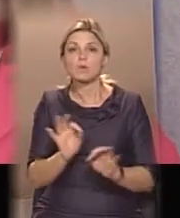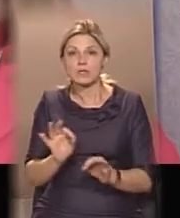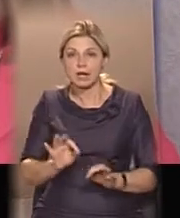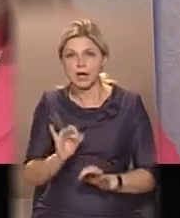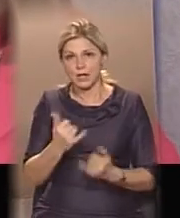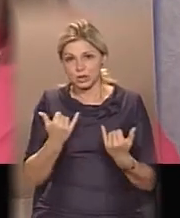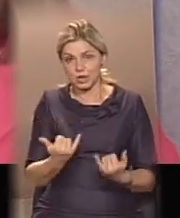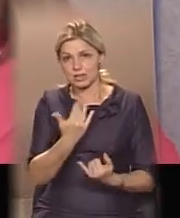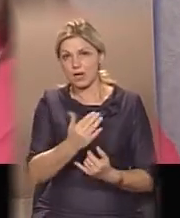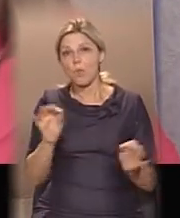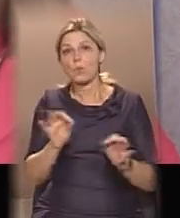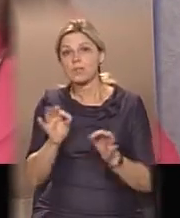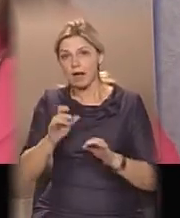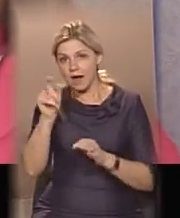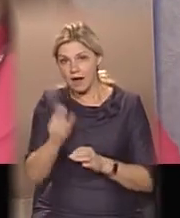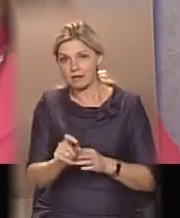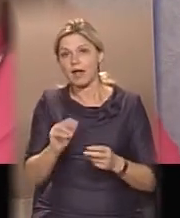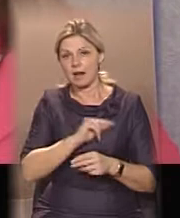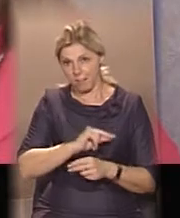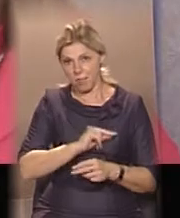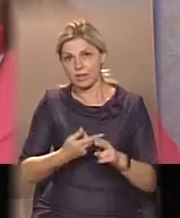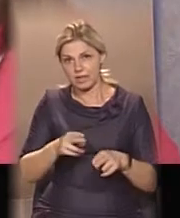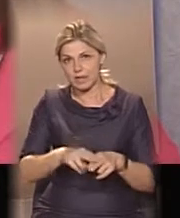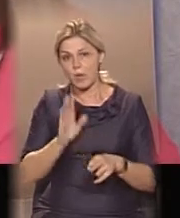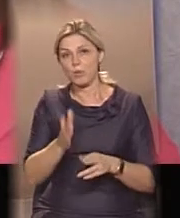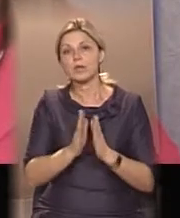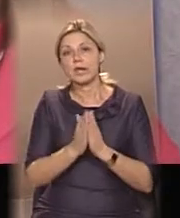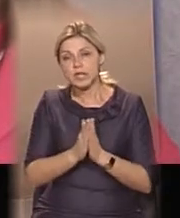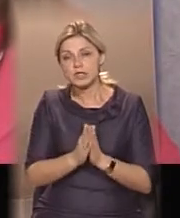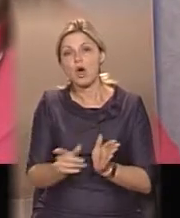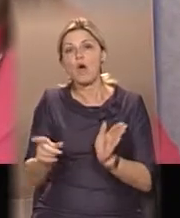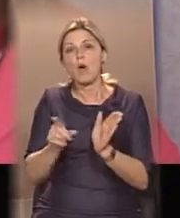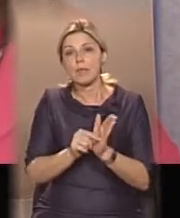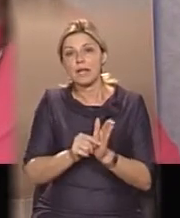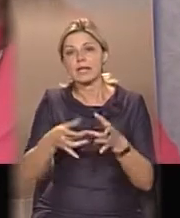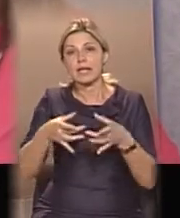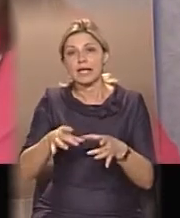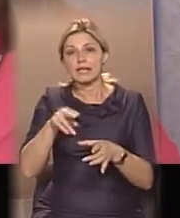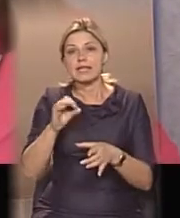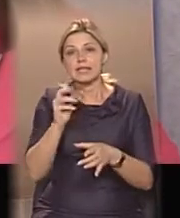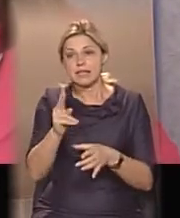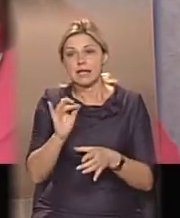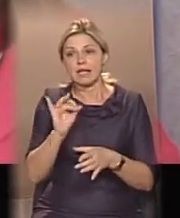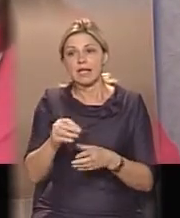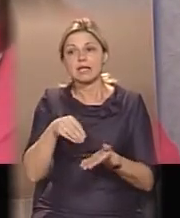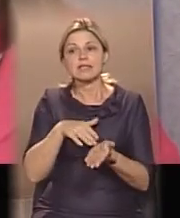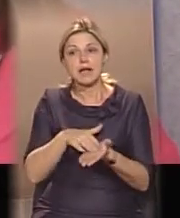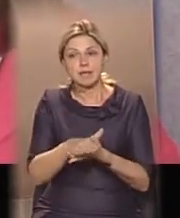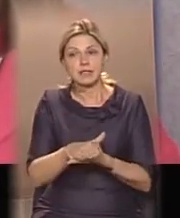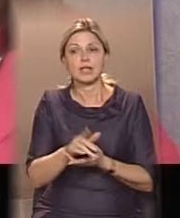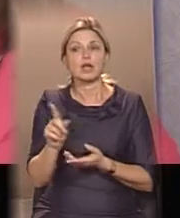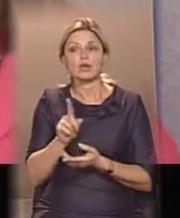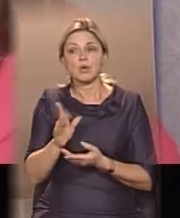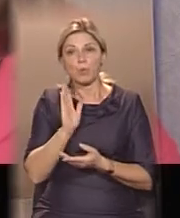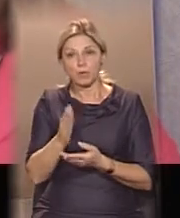вона зараз працює. Тож, нова книжка у нас буде в комплекті з диском, а в записі плюс, а в записі мінус, що дасть можливість